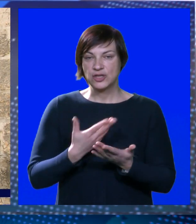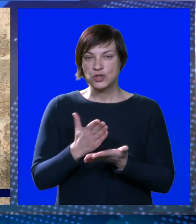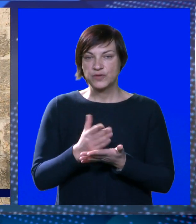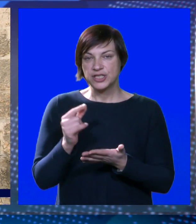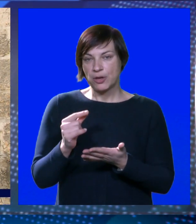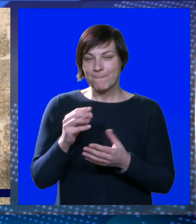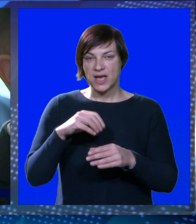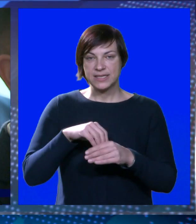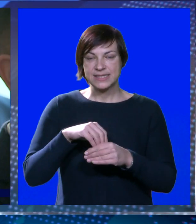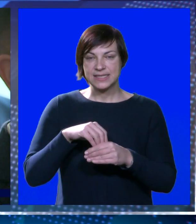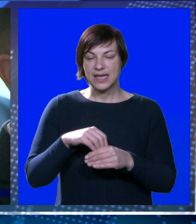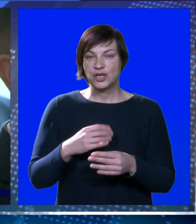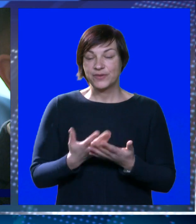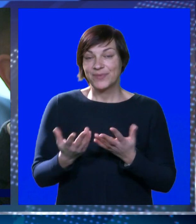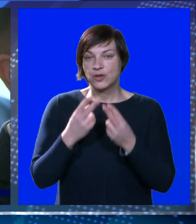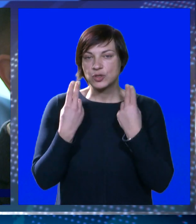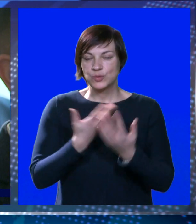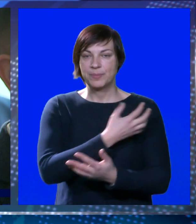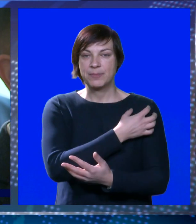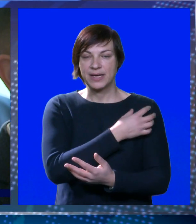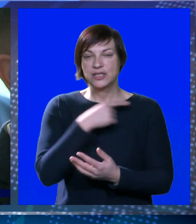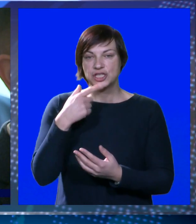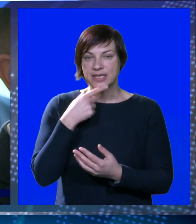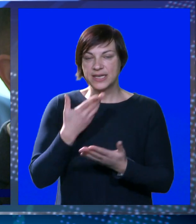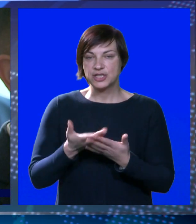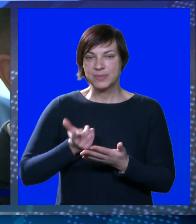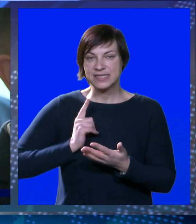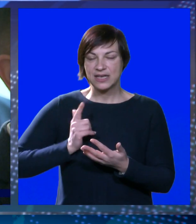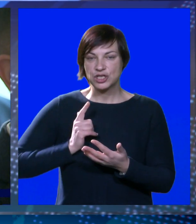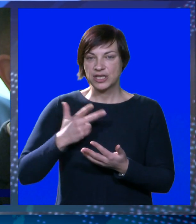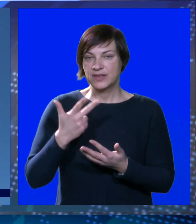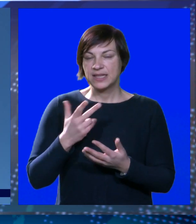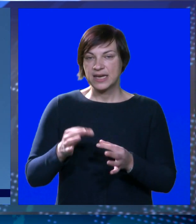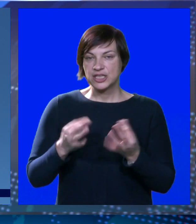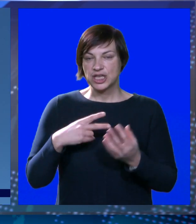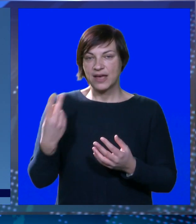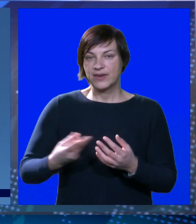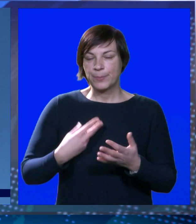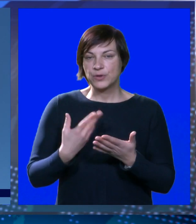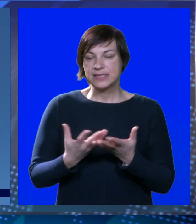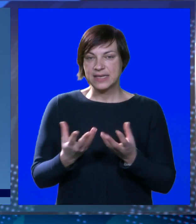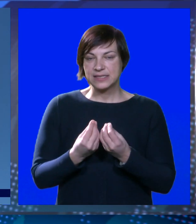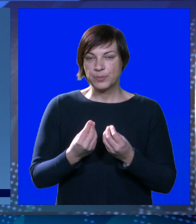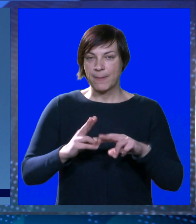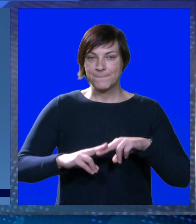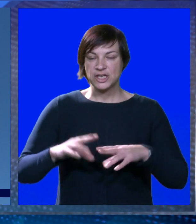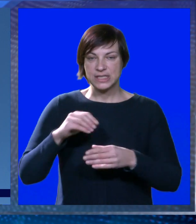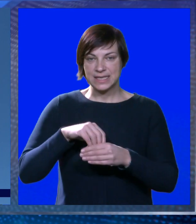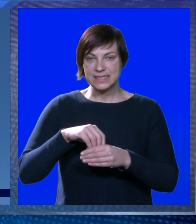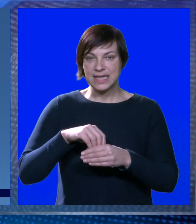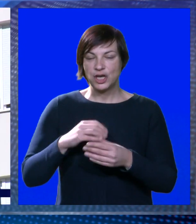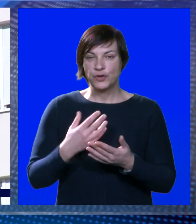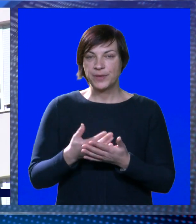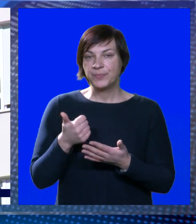To su većinom mali stanovi. Ako je suditi prema gradonačelnikovim riječima, zaočekivati je i treći javni poziv kako bi se popunili i preostali